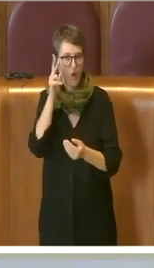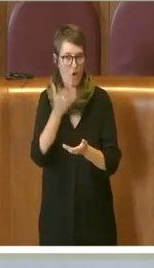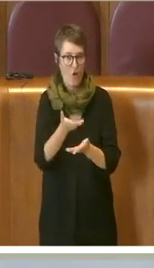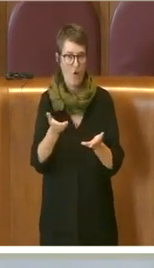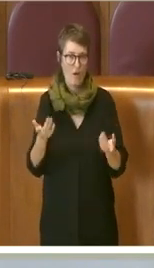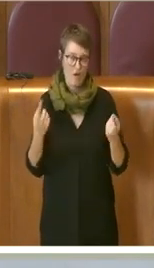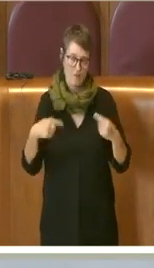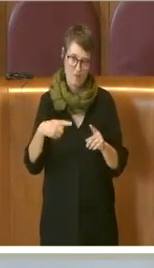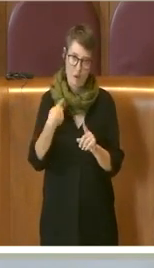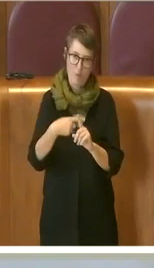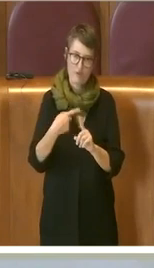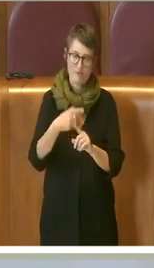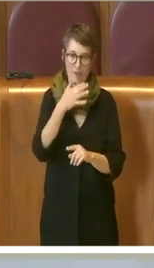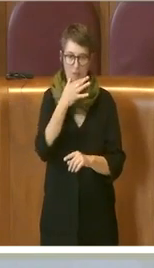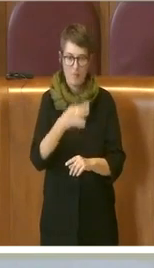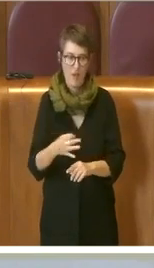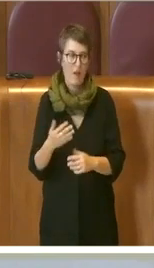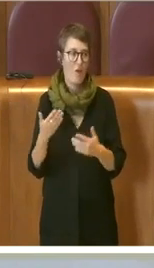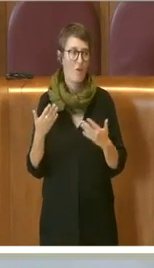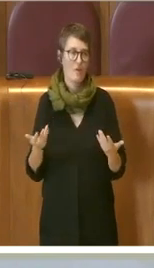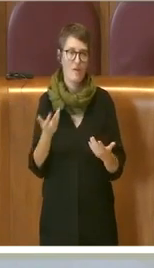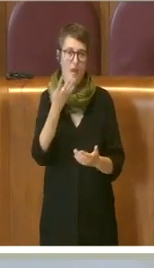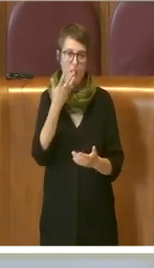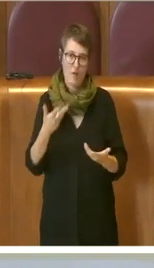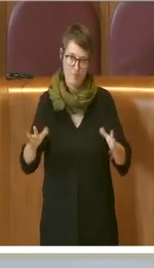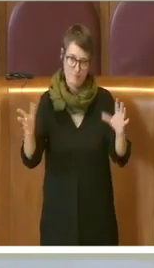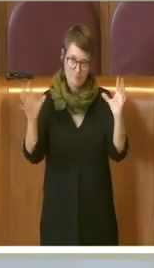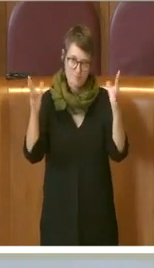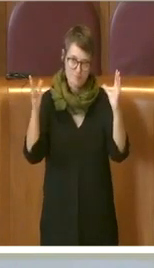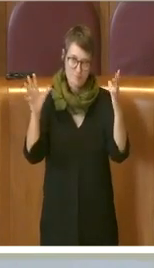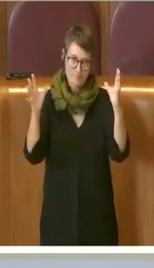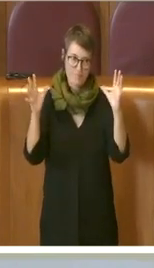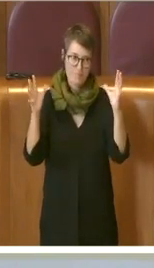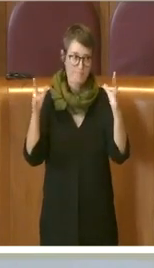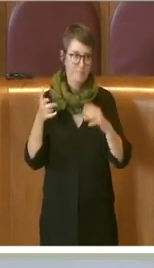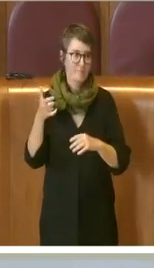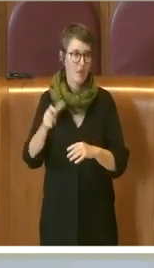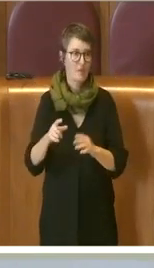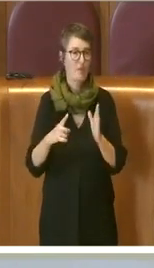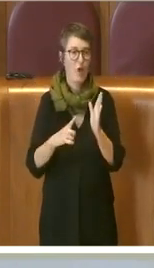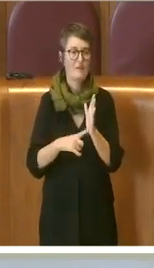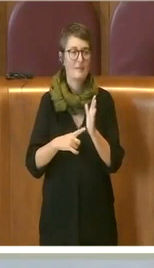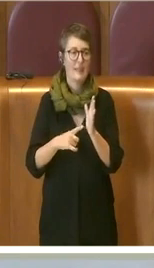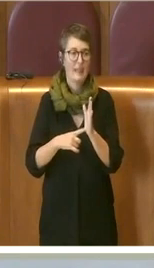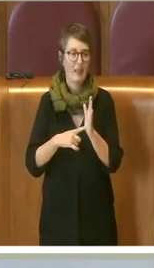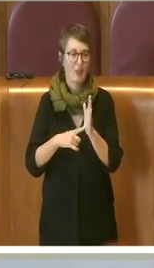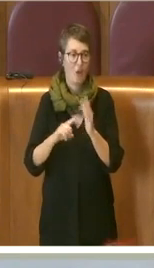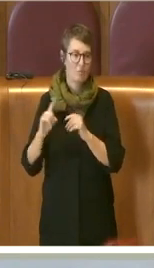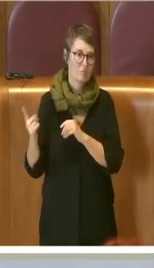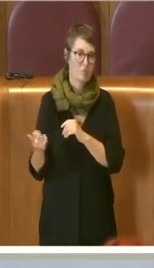di molto positivo, di molto bello, per cui chiederei un applauso all'aula, perché è un diritto che tutti noi abbiamo